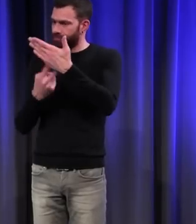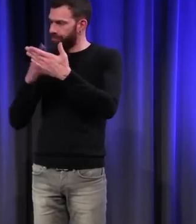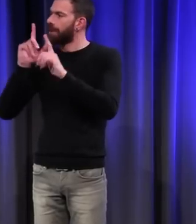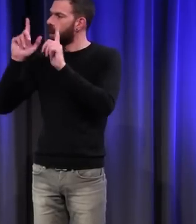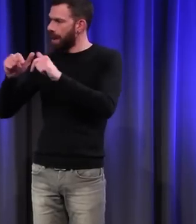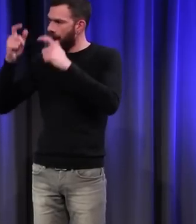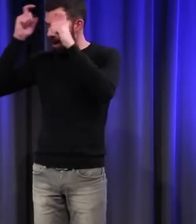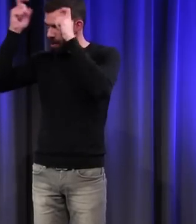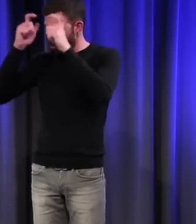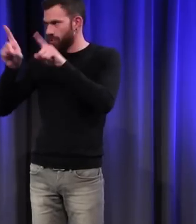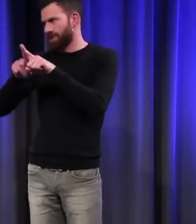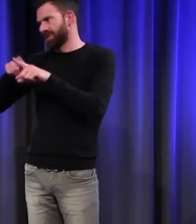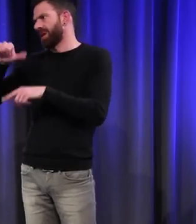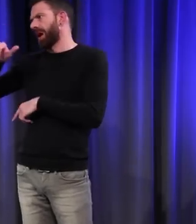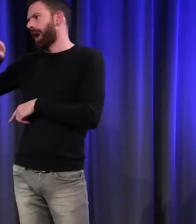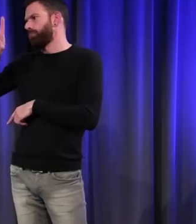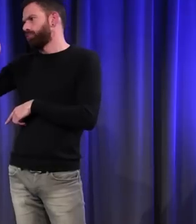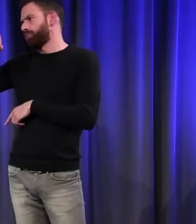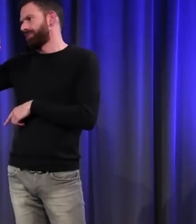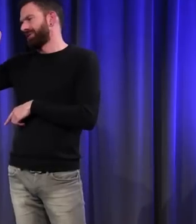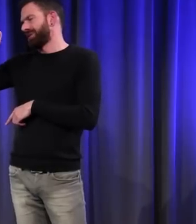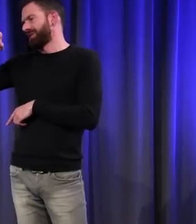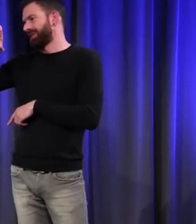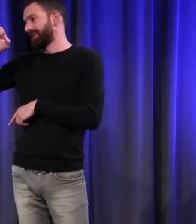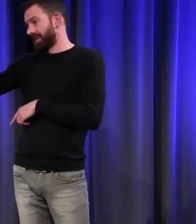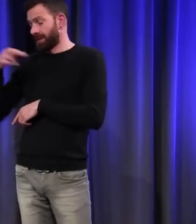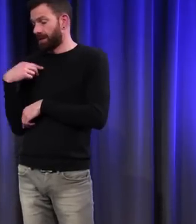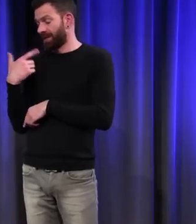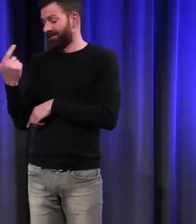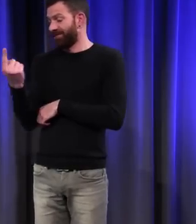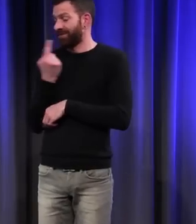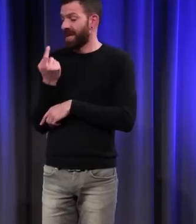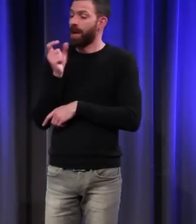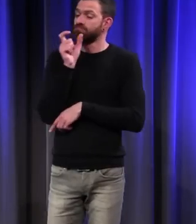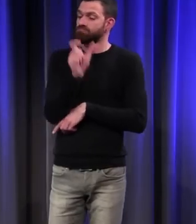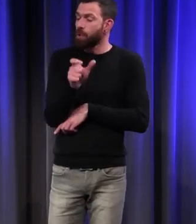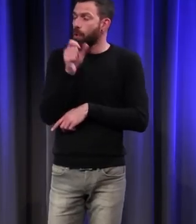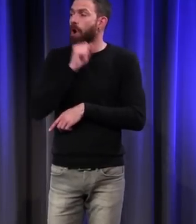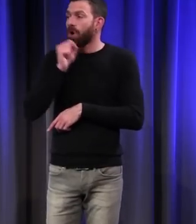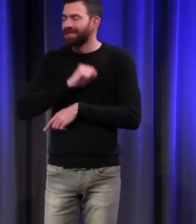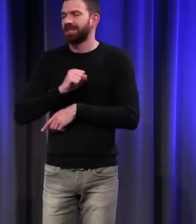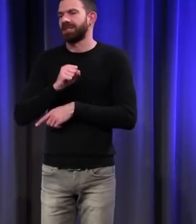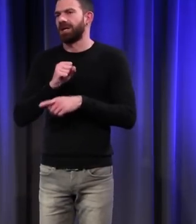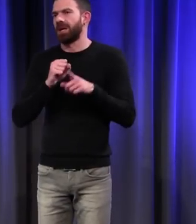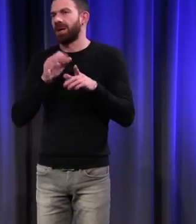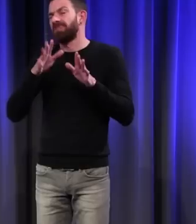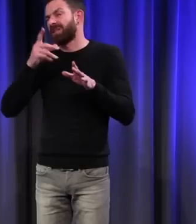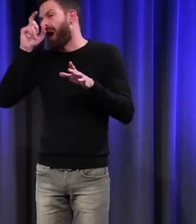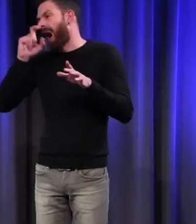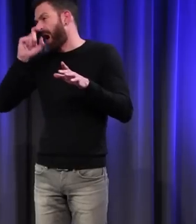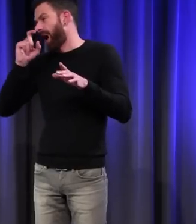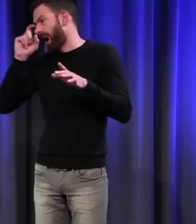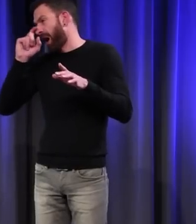Les deux correspondent à un ancien mot castillan, peut-être influencé par l'arabe, qui